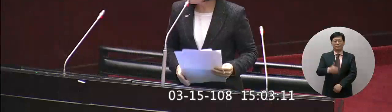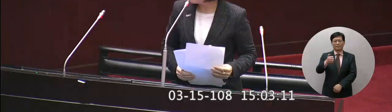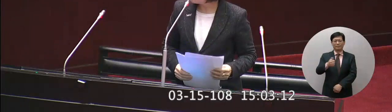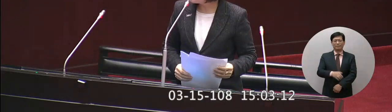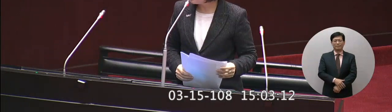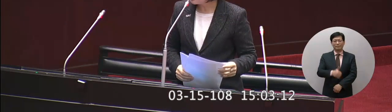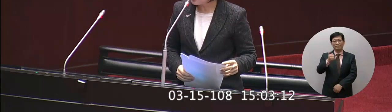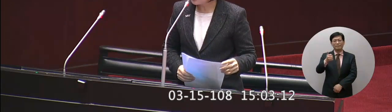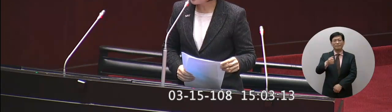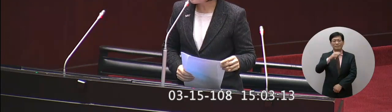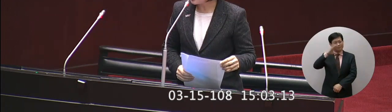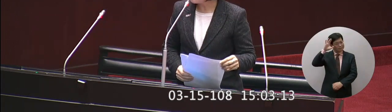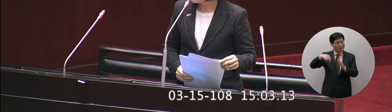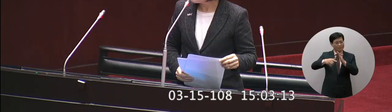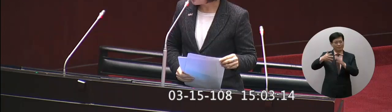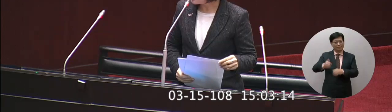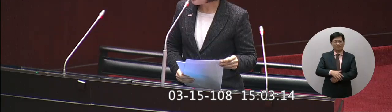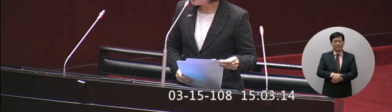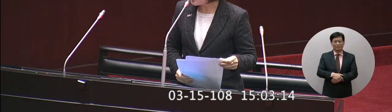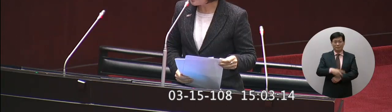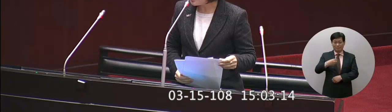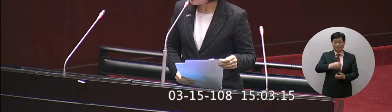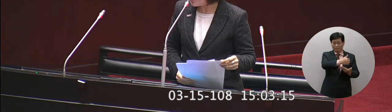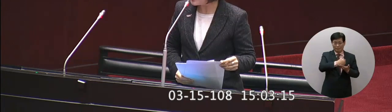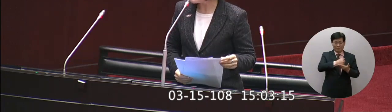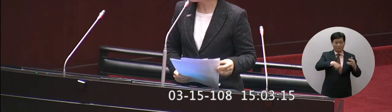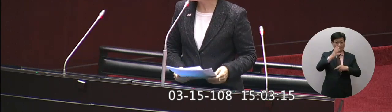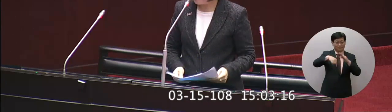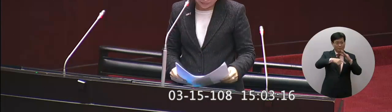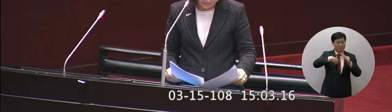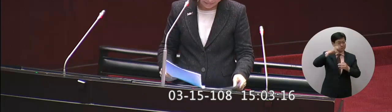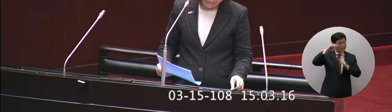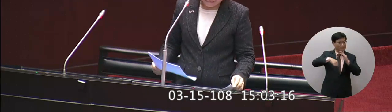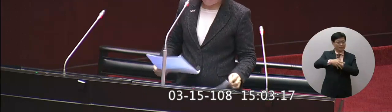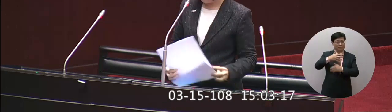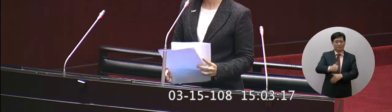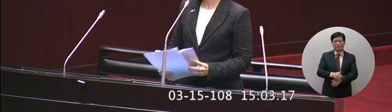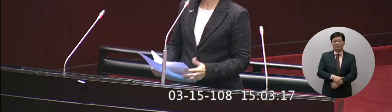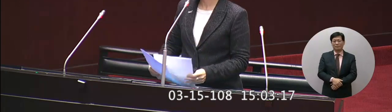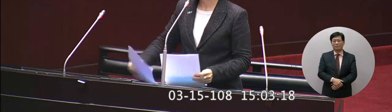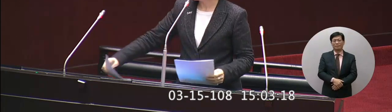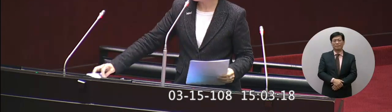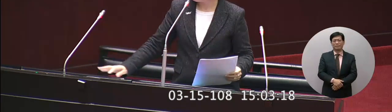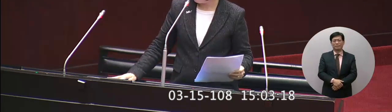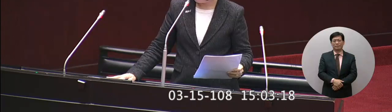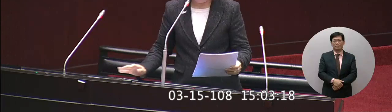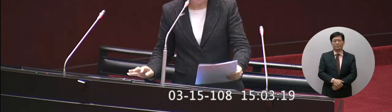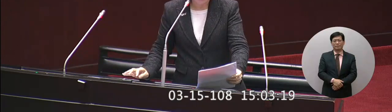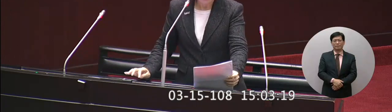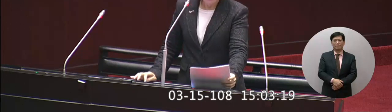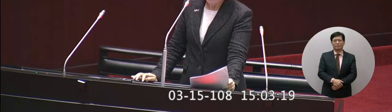謝謝我們的蘇院長請行政院的蘇院長請行政院蘇院長